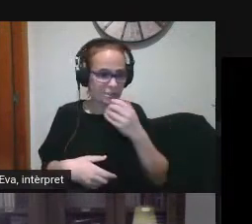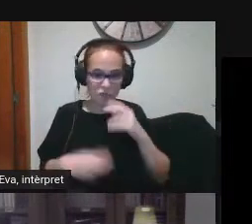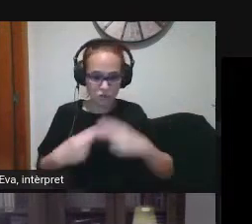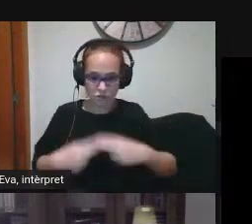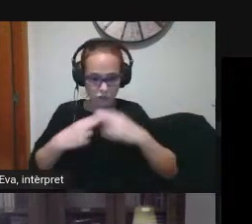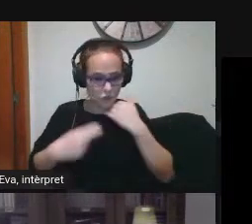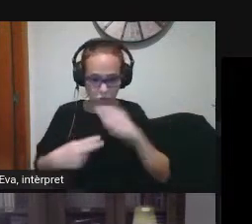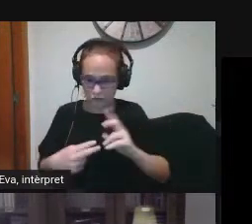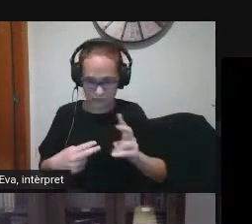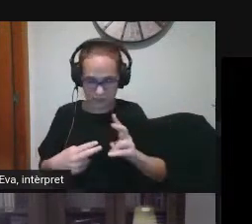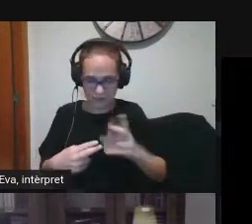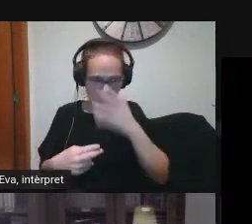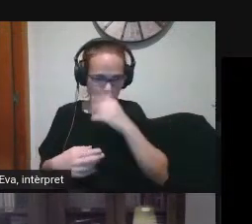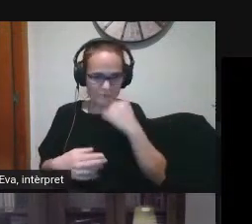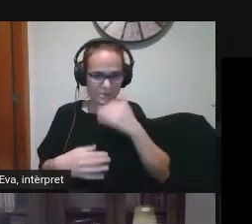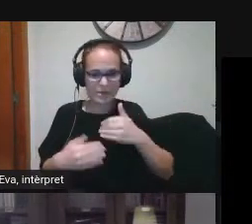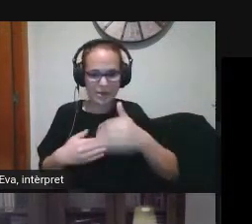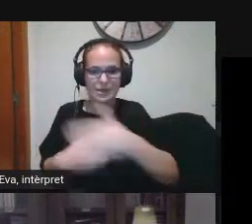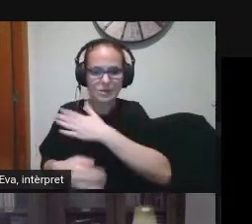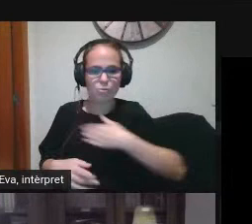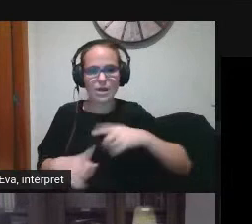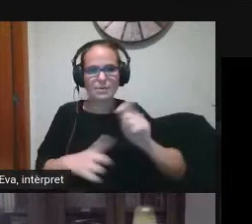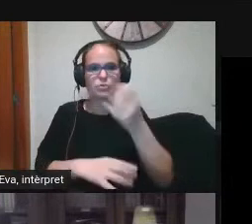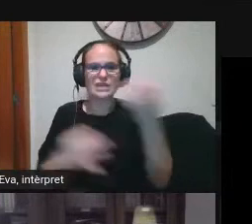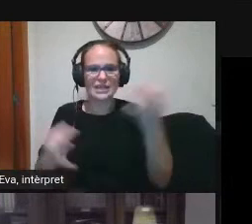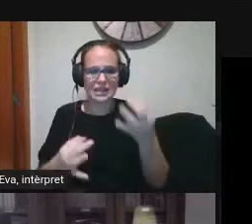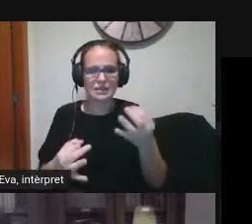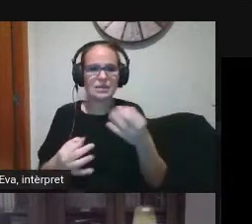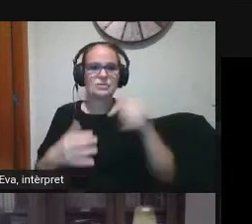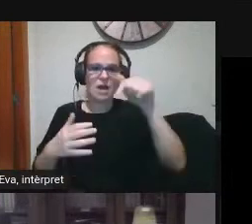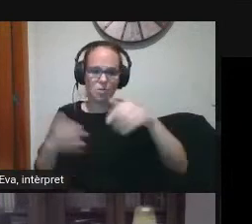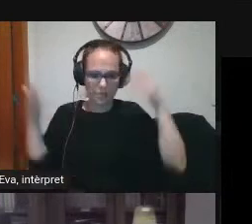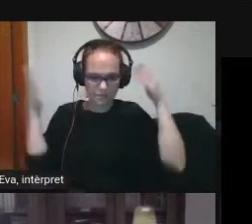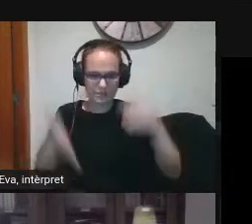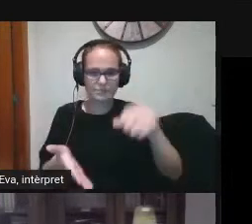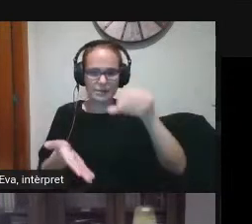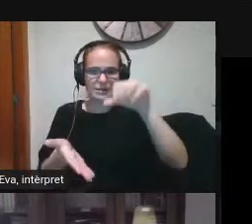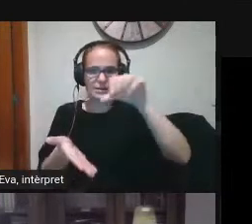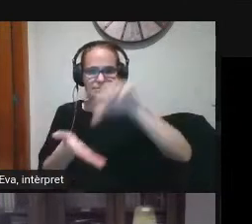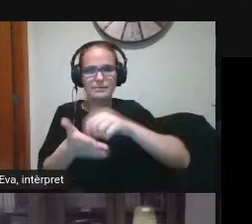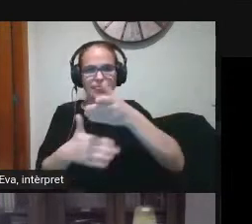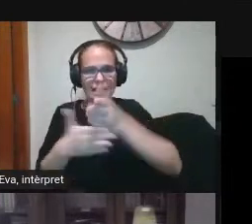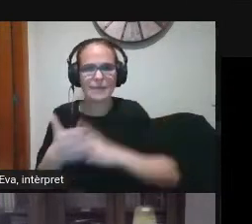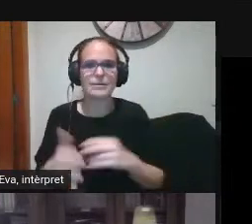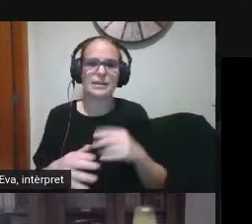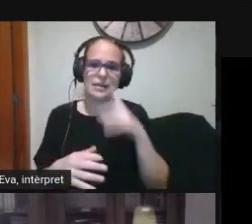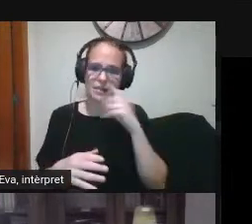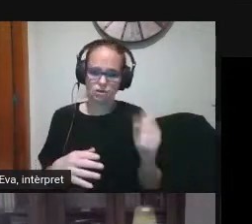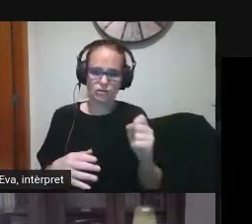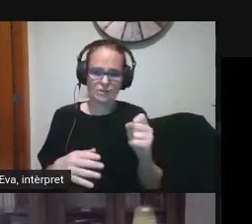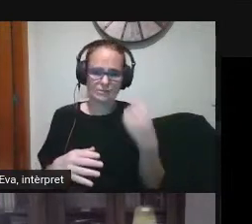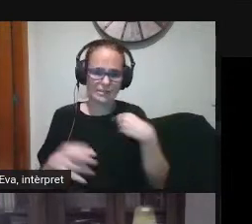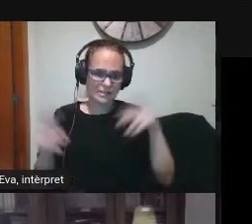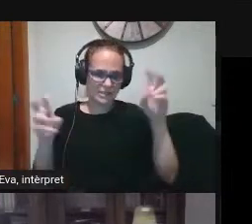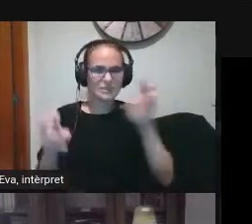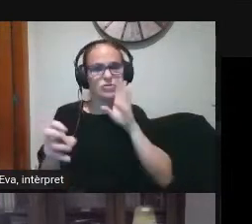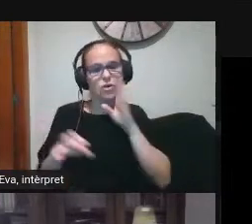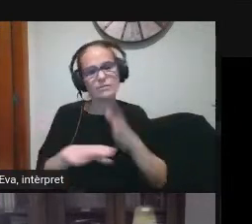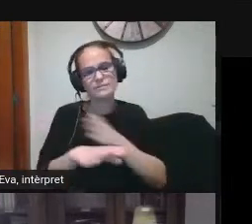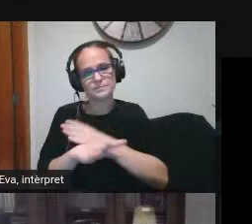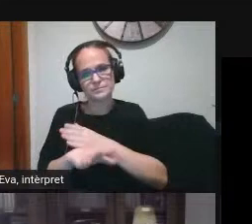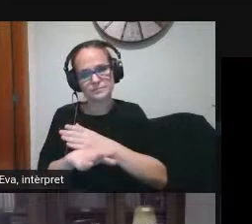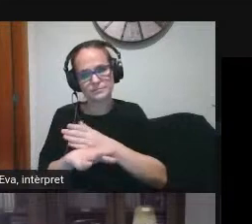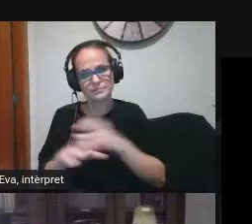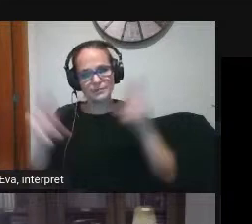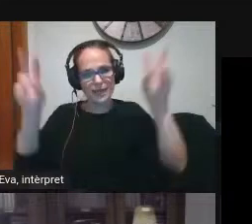definir els objectius per tant si ens centrem avui en la part diagnòstica aquesta part d'anàlisi que dèiem amb el títol doncs és important que un